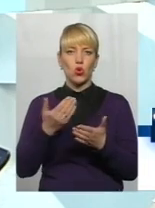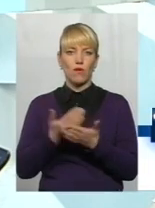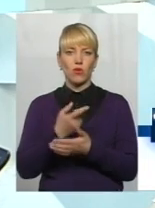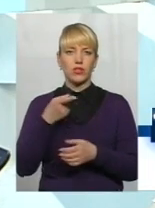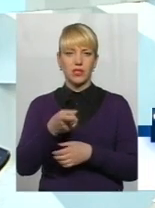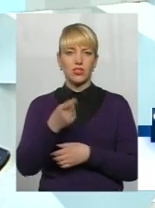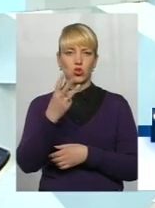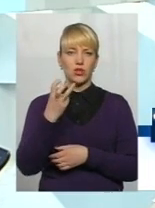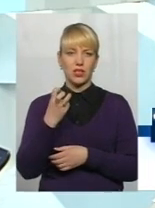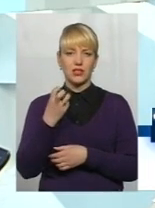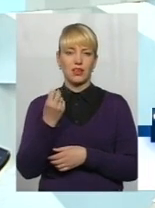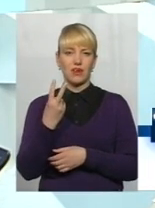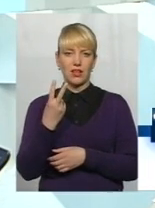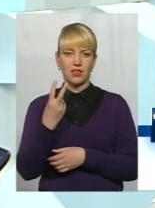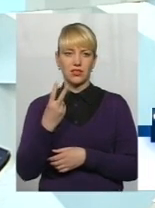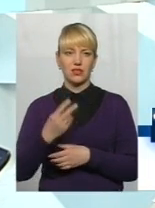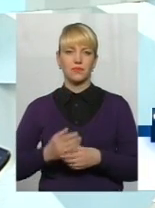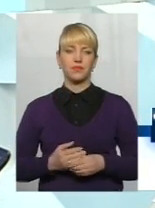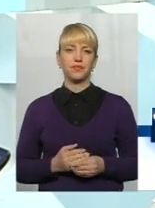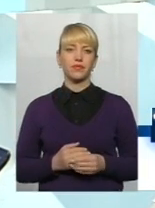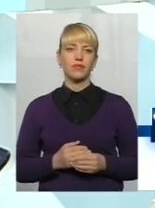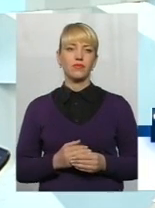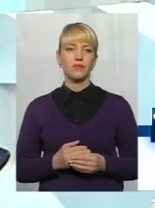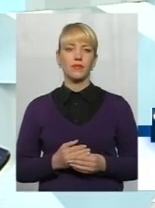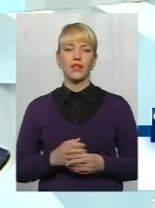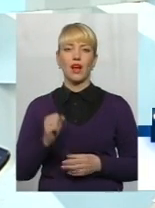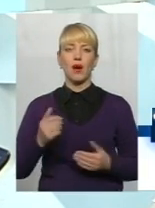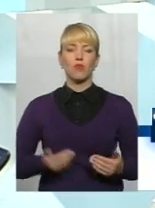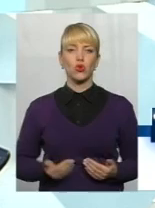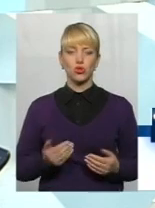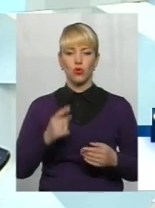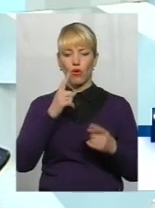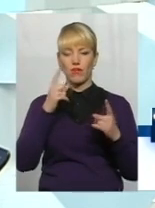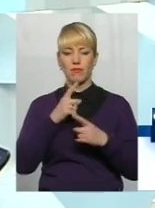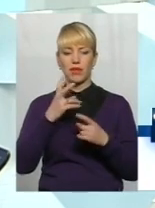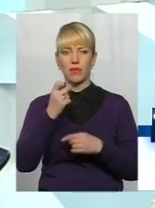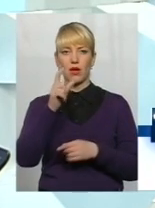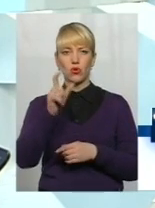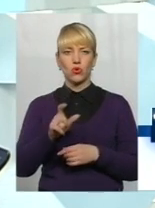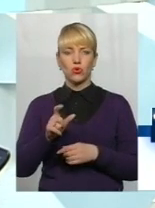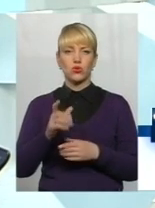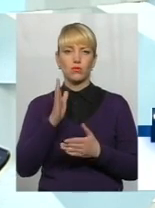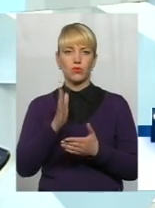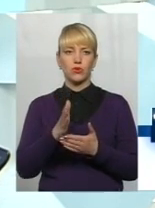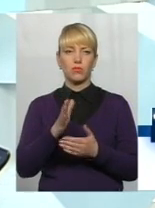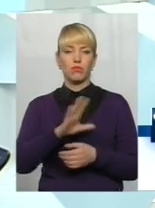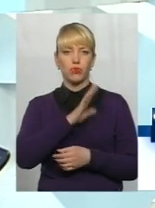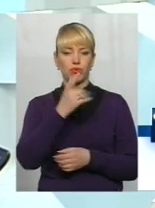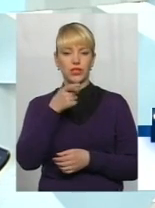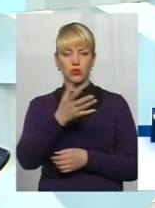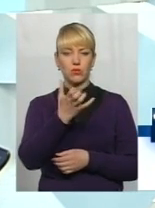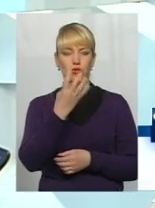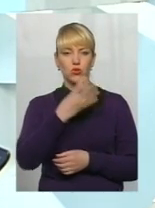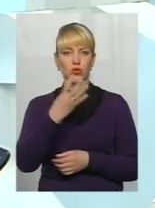1312. А прожитковий мінімум з розрахунку на одну особу складав 1544